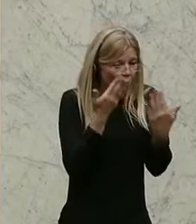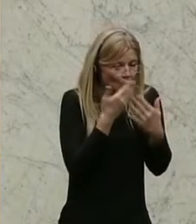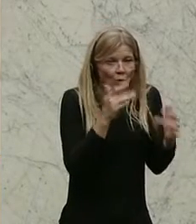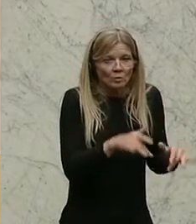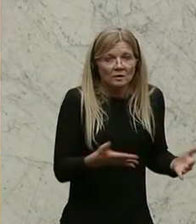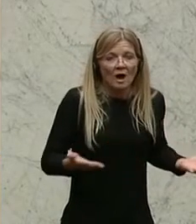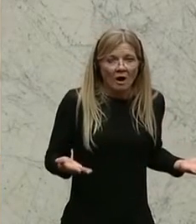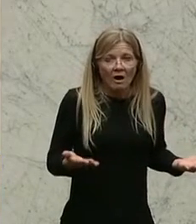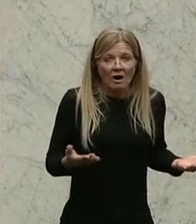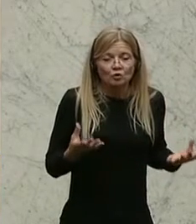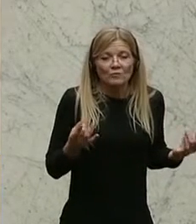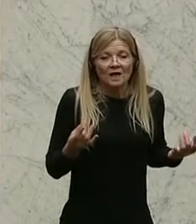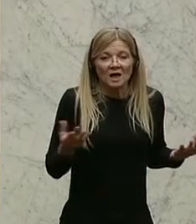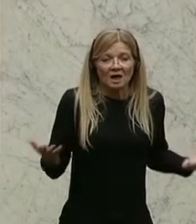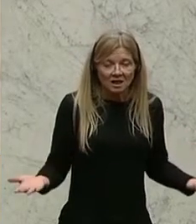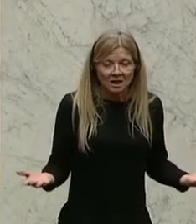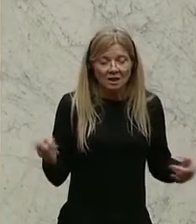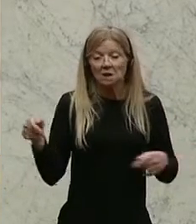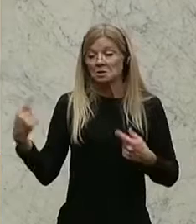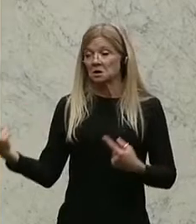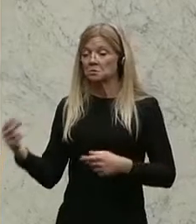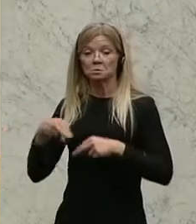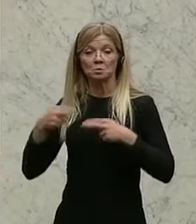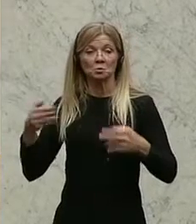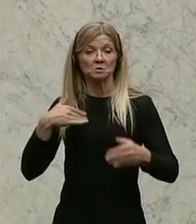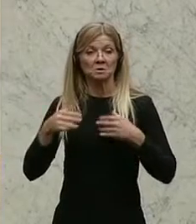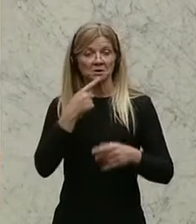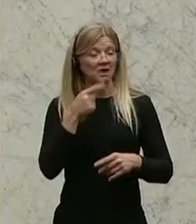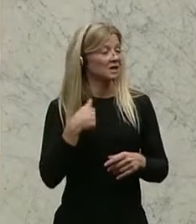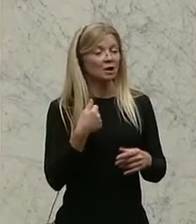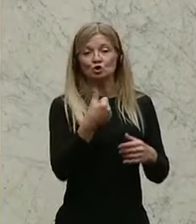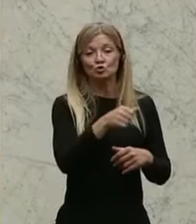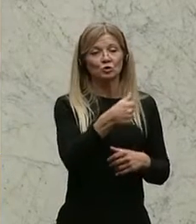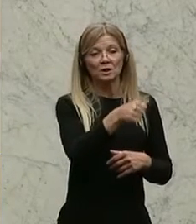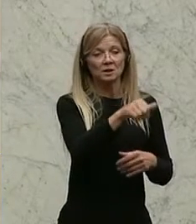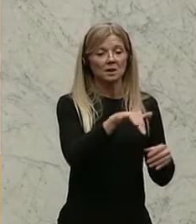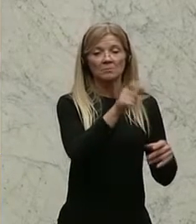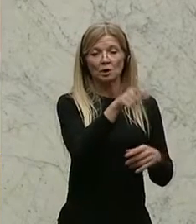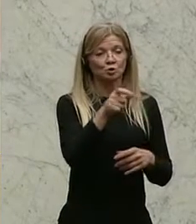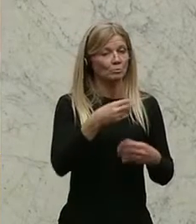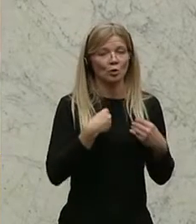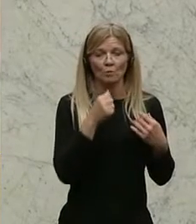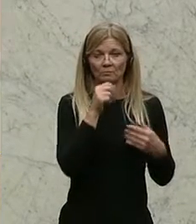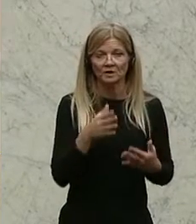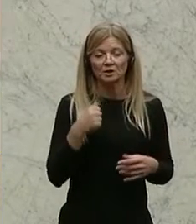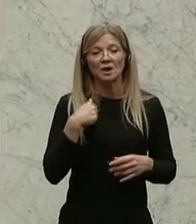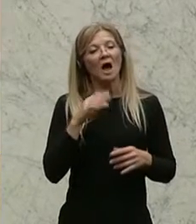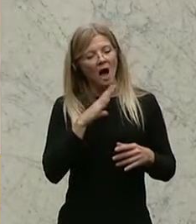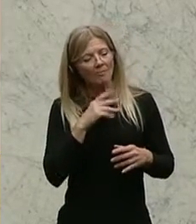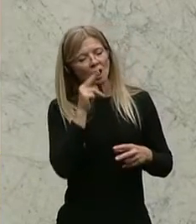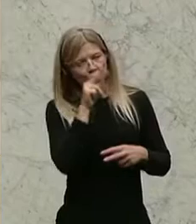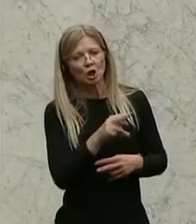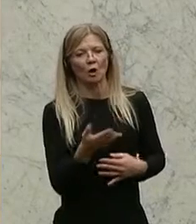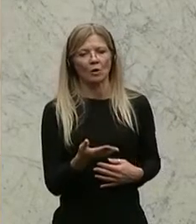zusätzliches Personal derzeit nicht geben. Man schaut sich das einmal an. Ja, das ist auch richtig so, dass man sich das einmal anschaut. Aber